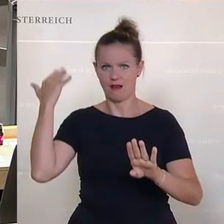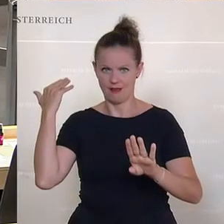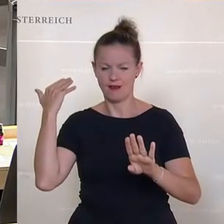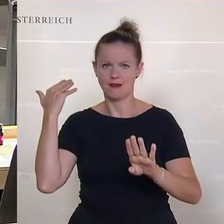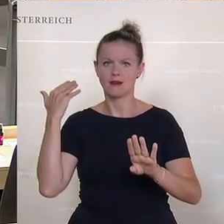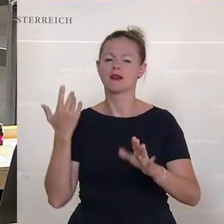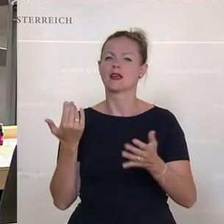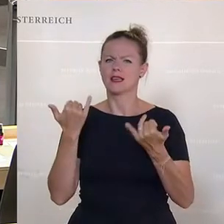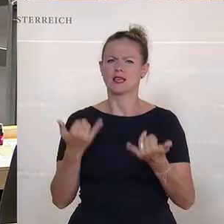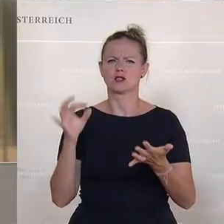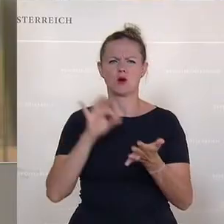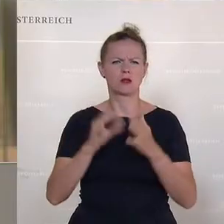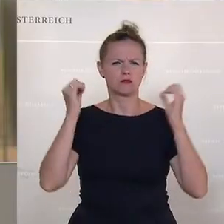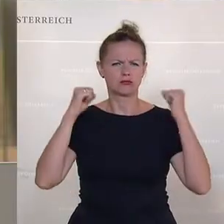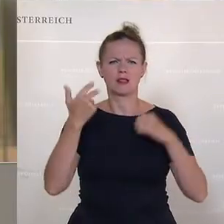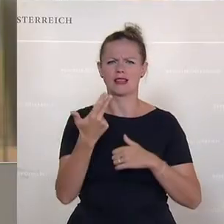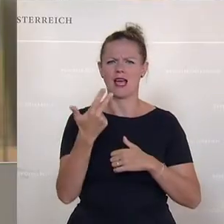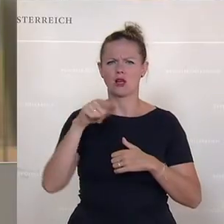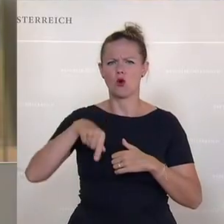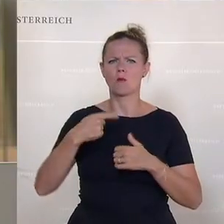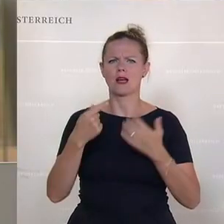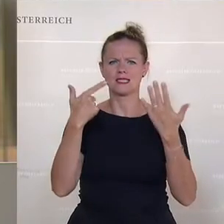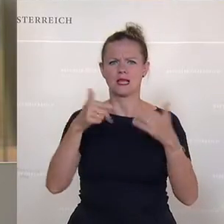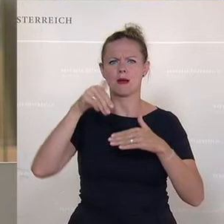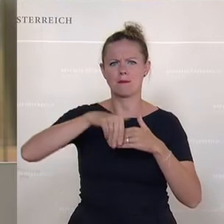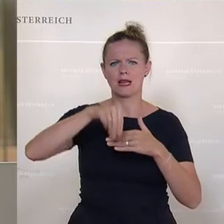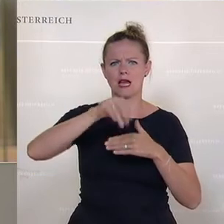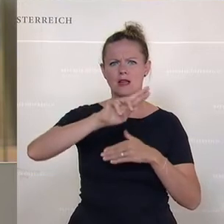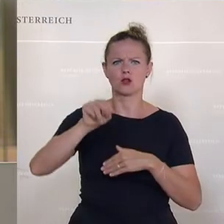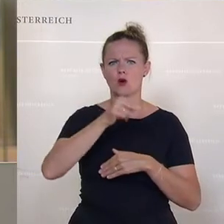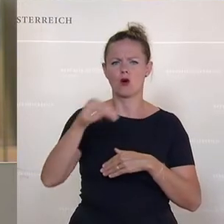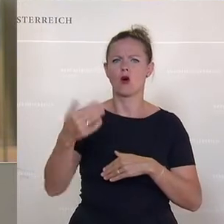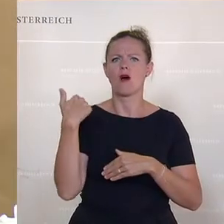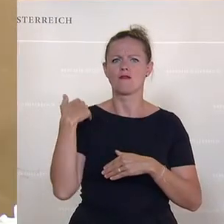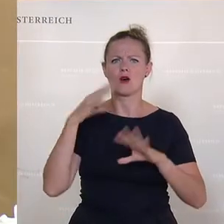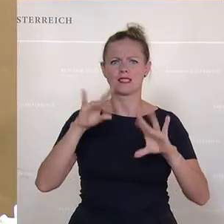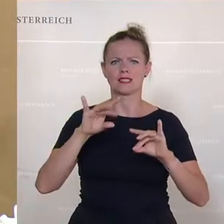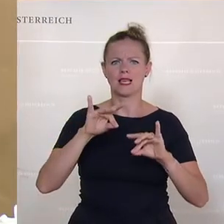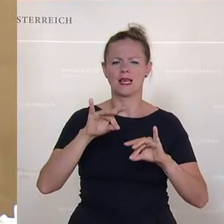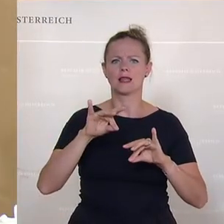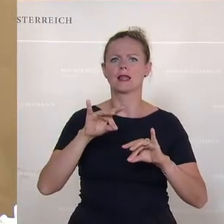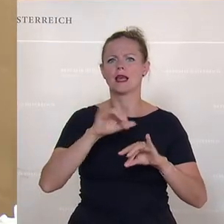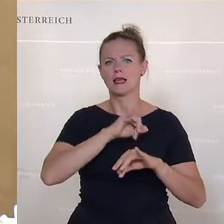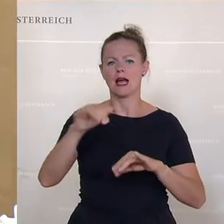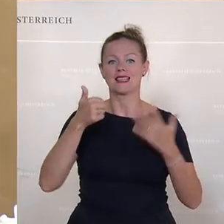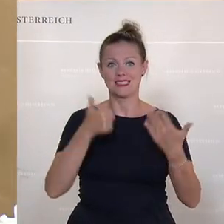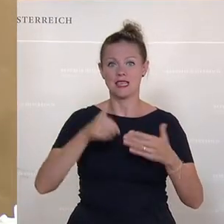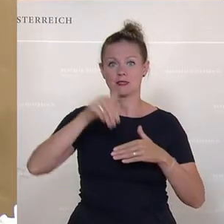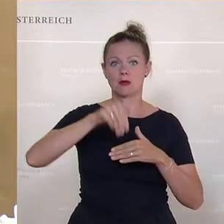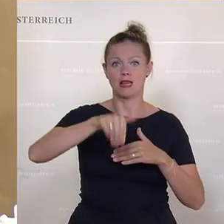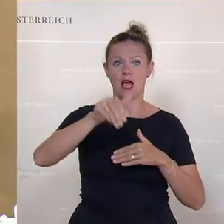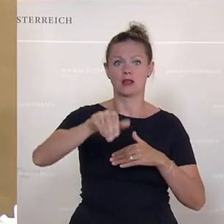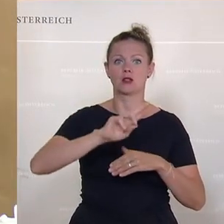Republik beträgt momentan, ich glaube, rund 3,7 Milliarden Euro. Vor etwa zehn Jahren waren es 6 Milliarden Euro. Und das, wir jetzt einen höheren